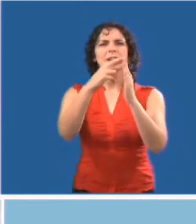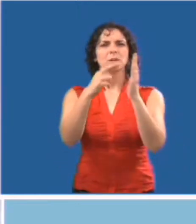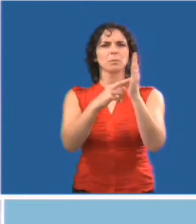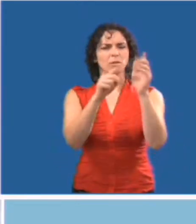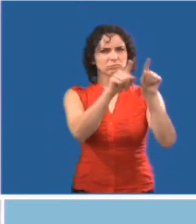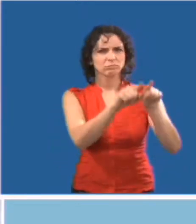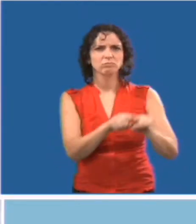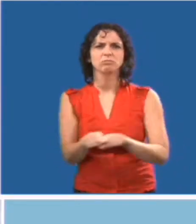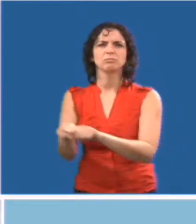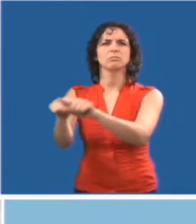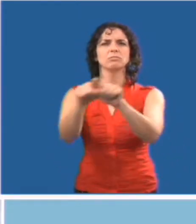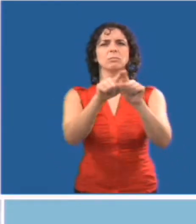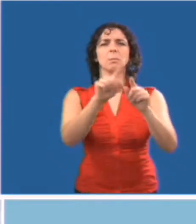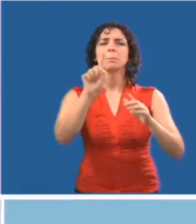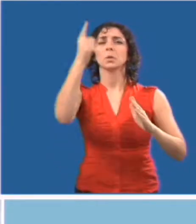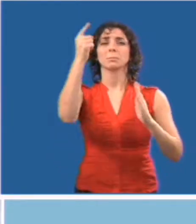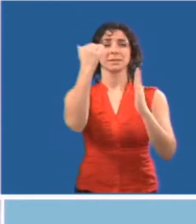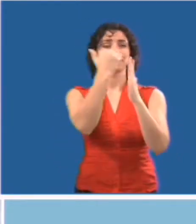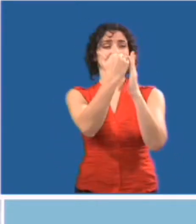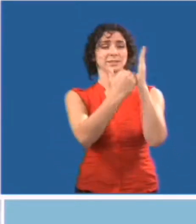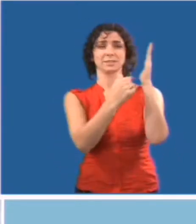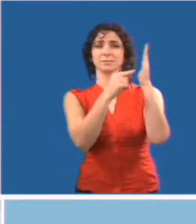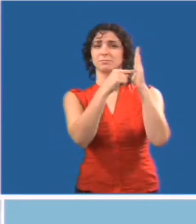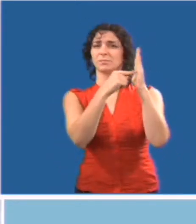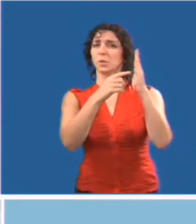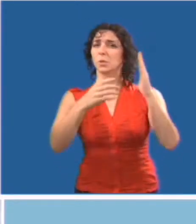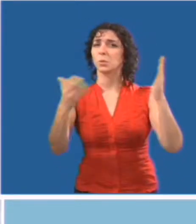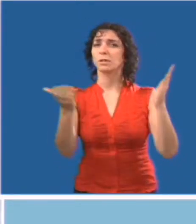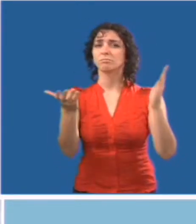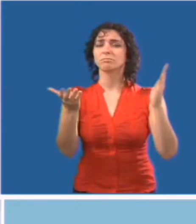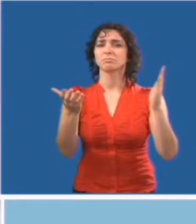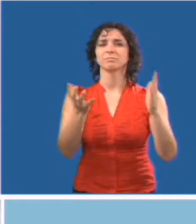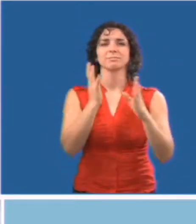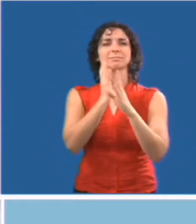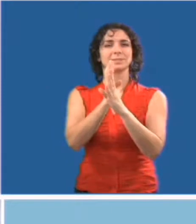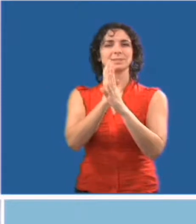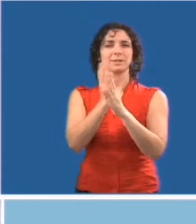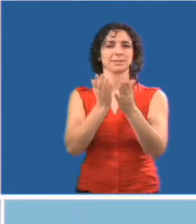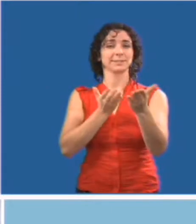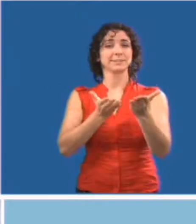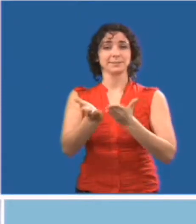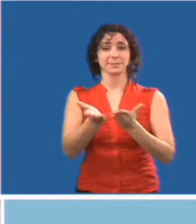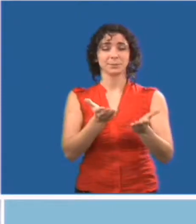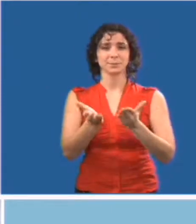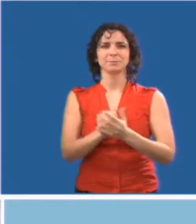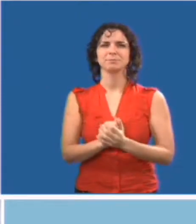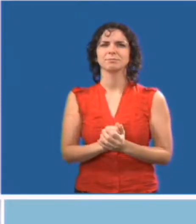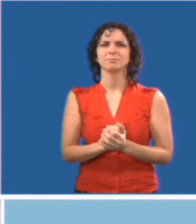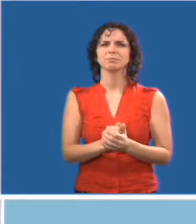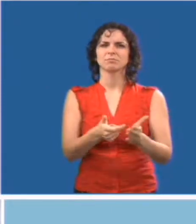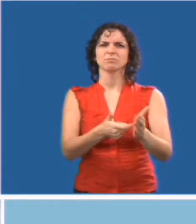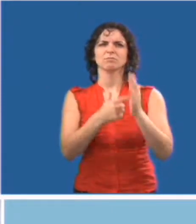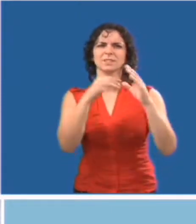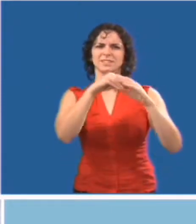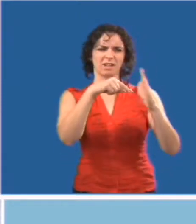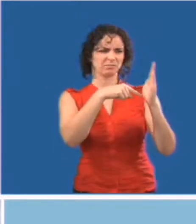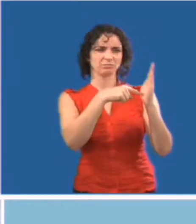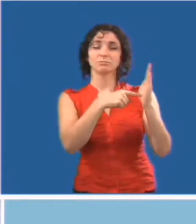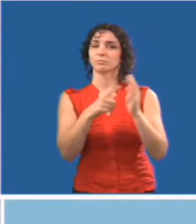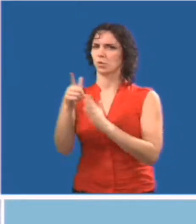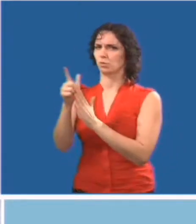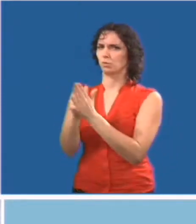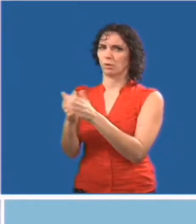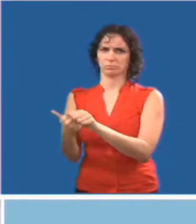Toutes les exigences décrites dans la première norme, soit pour les services à la clientèle,